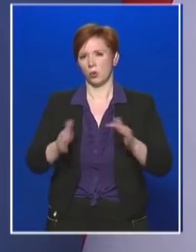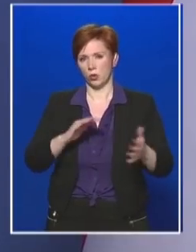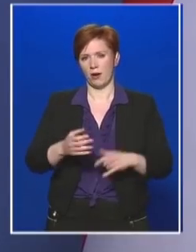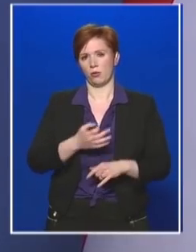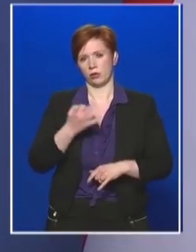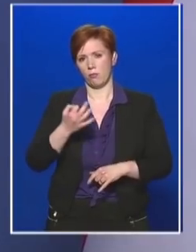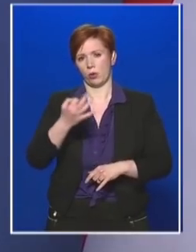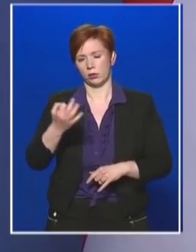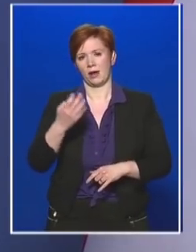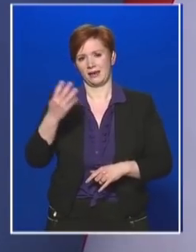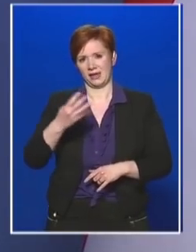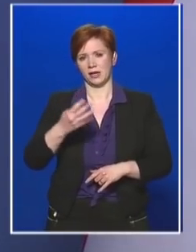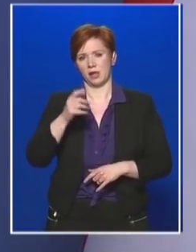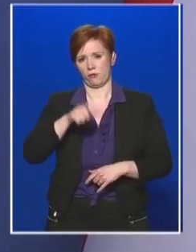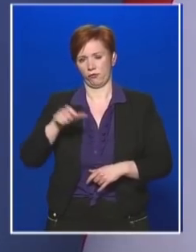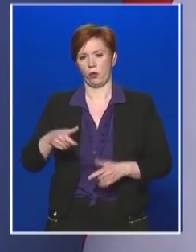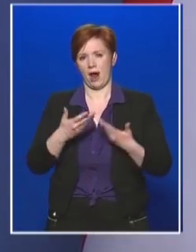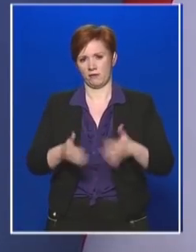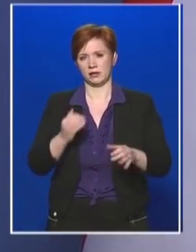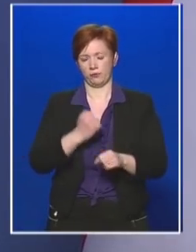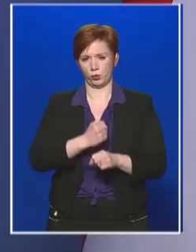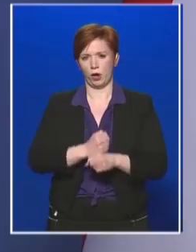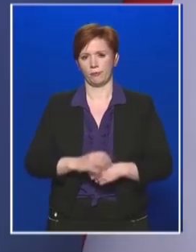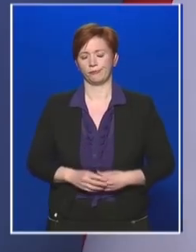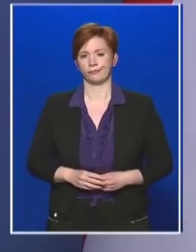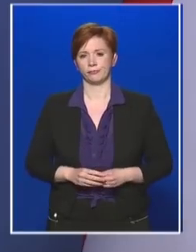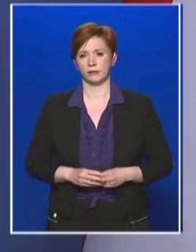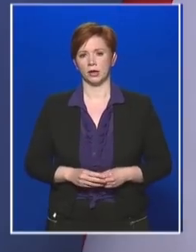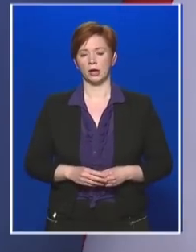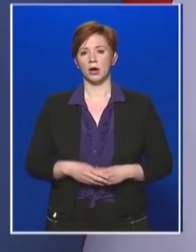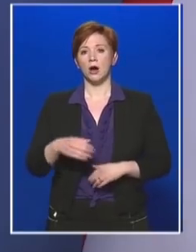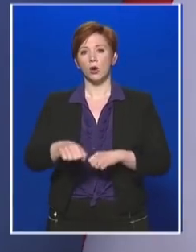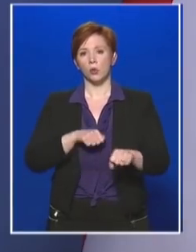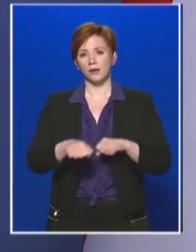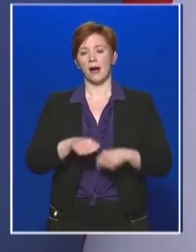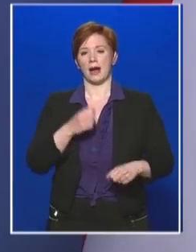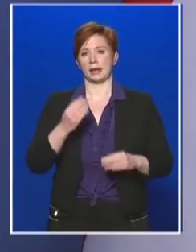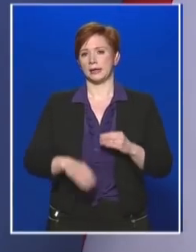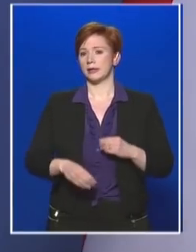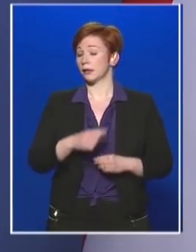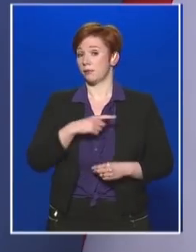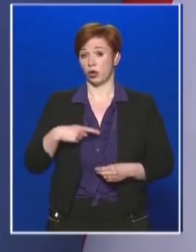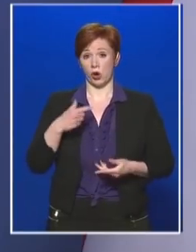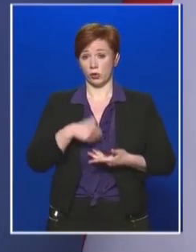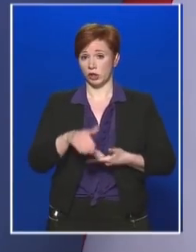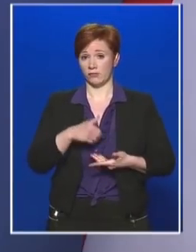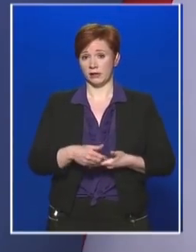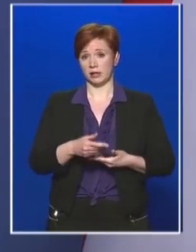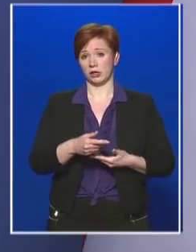a munkájukat elvesztők száma. A kormány éppen ezért nem csupán a költségvetésről való